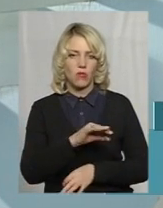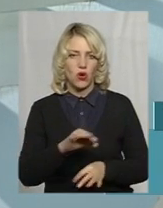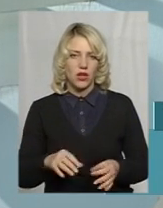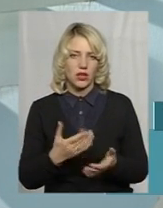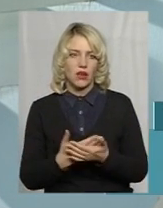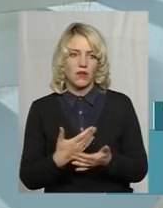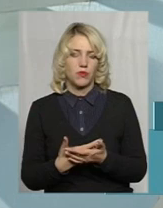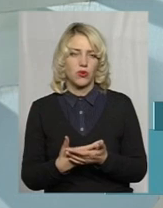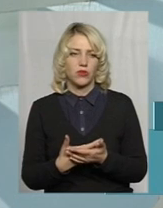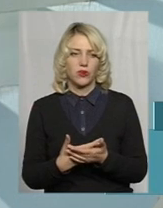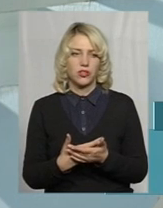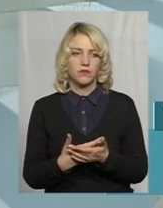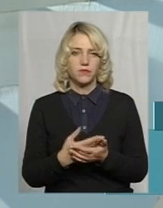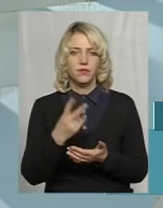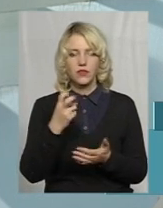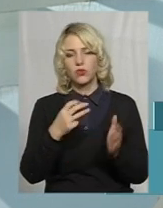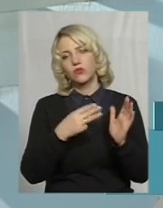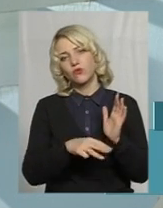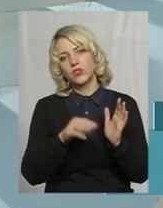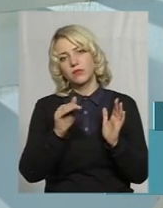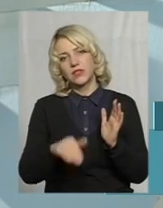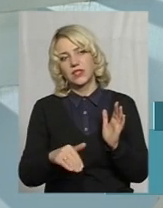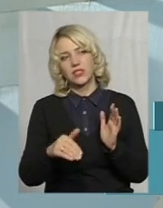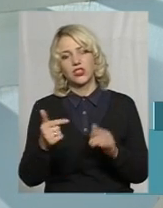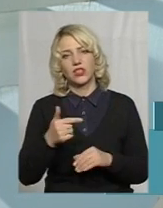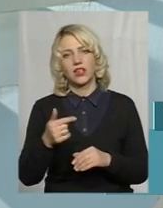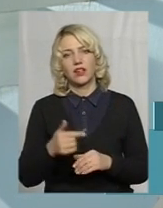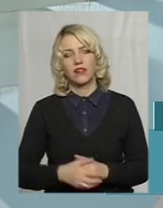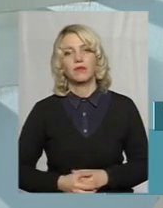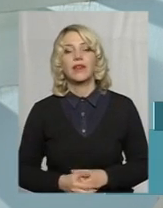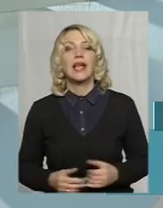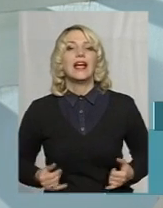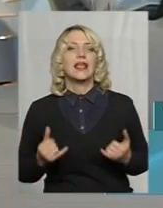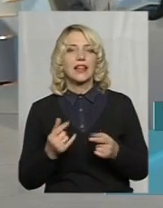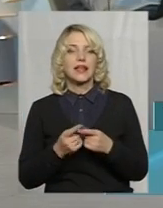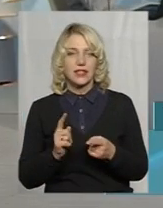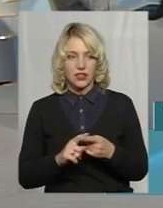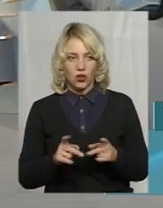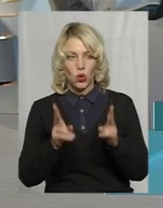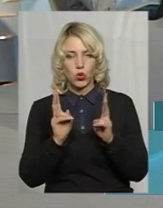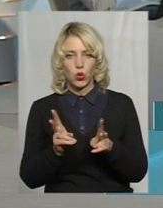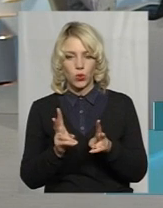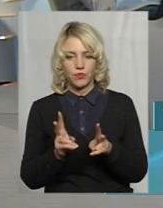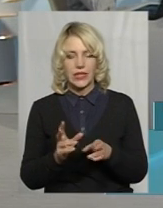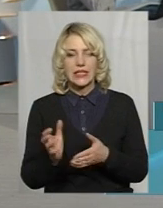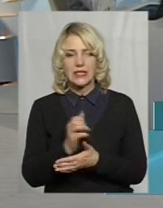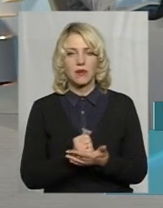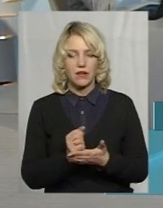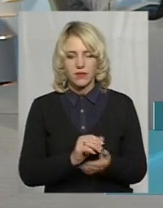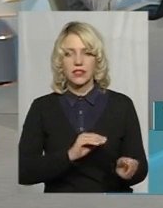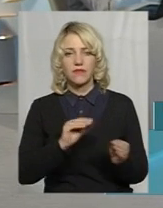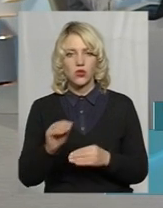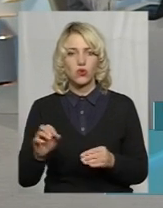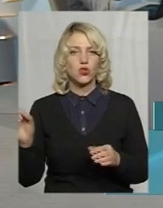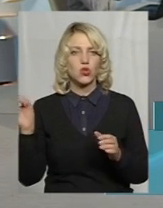районі 280 тисяч гривень. Для тих, хто збирається встановлювати